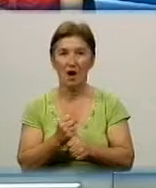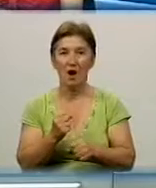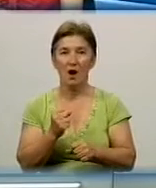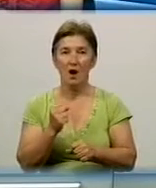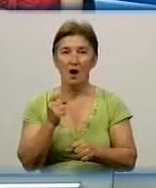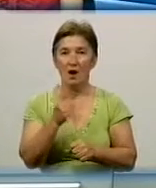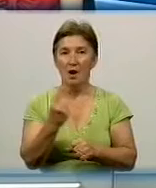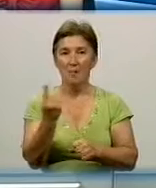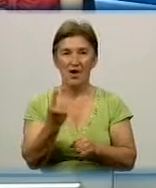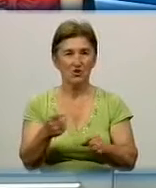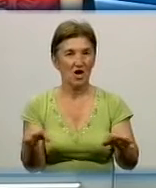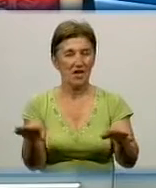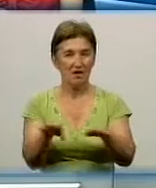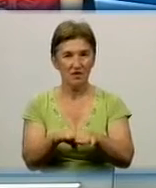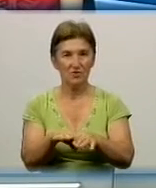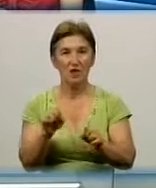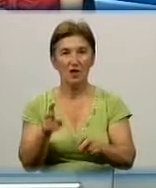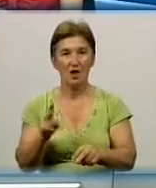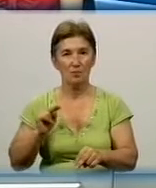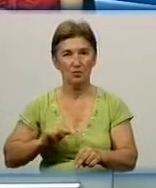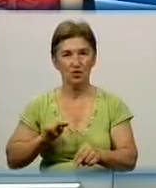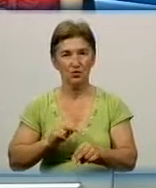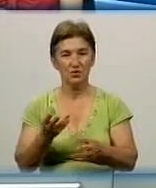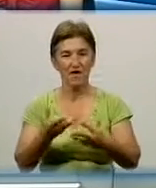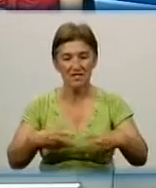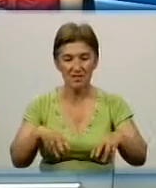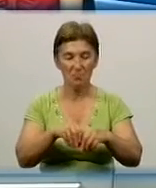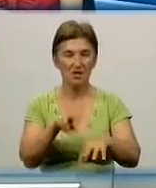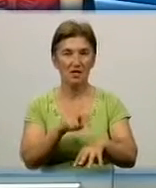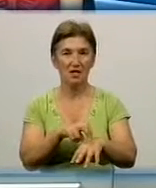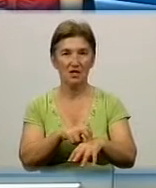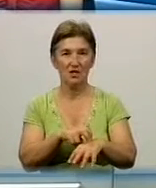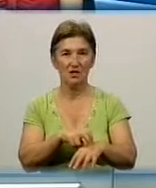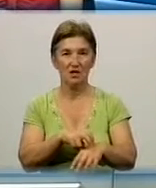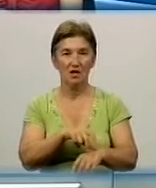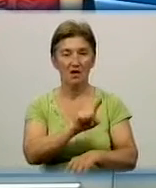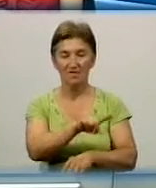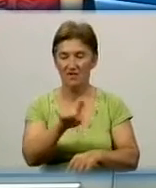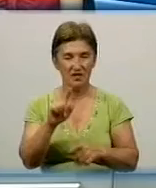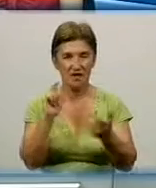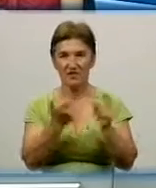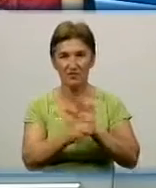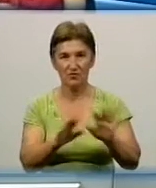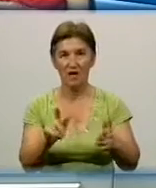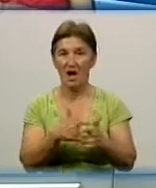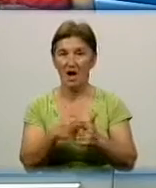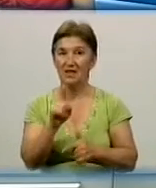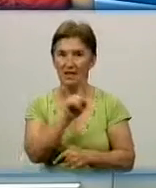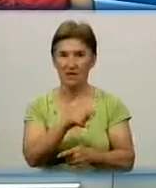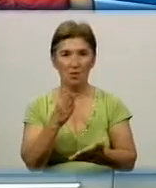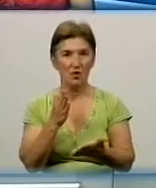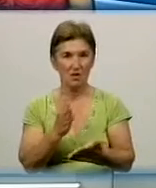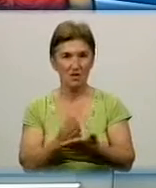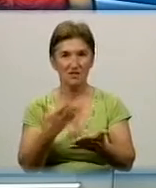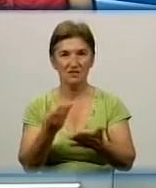На роботу, як працюють сімейні лікарі. Тобто от він на це не відволікається. Але там є вже своя